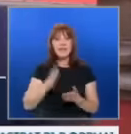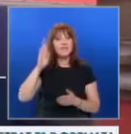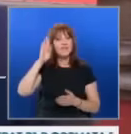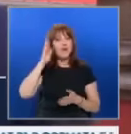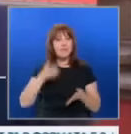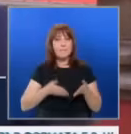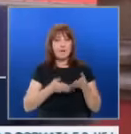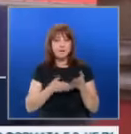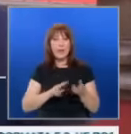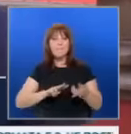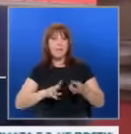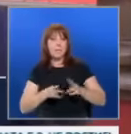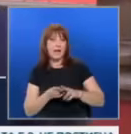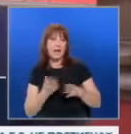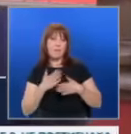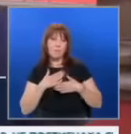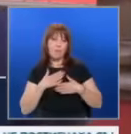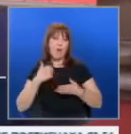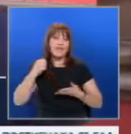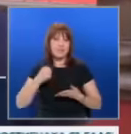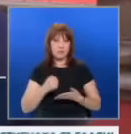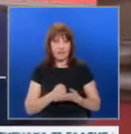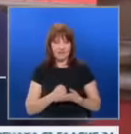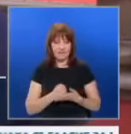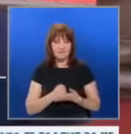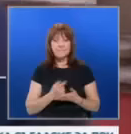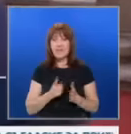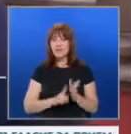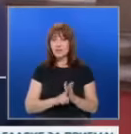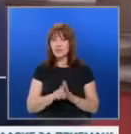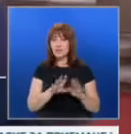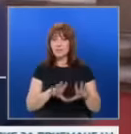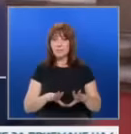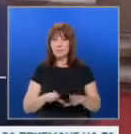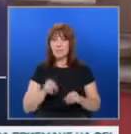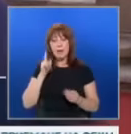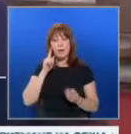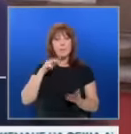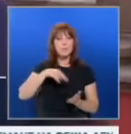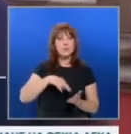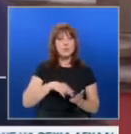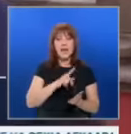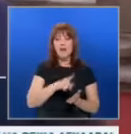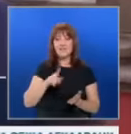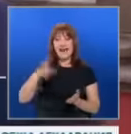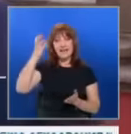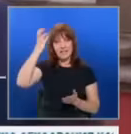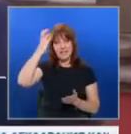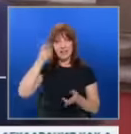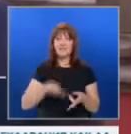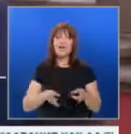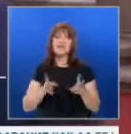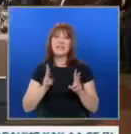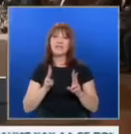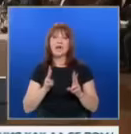помощ, бе променен по мое изречно настояване. В резултат бе прията позицията всяка страна да решава